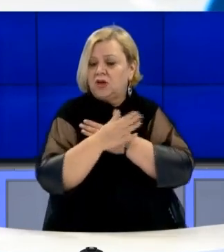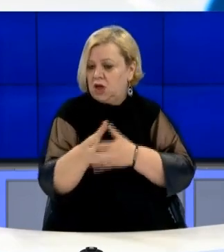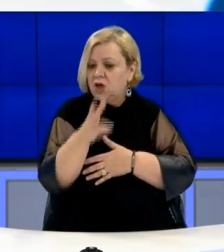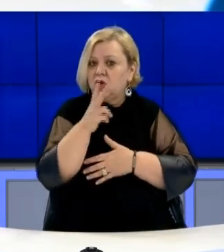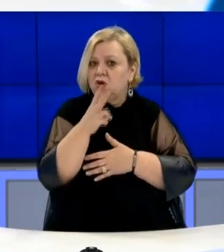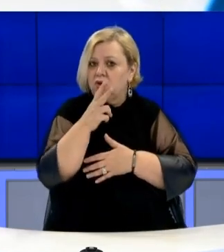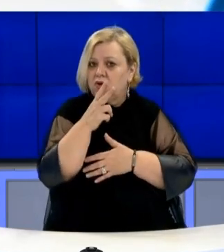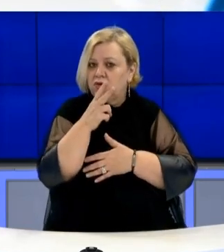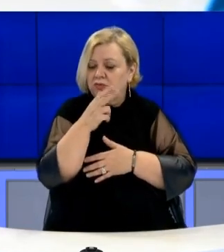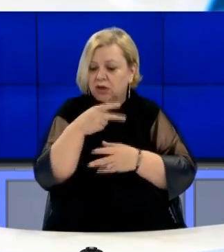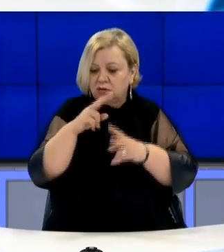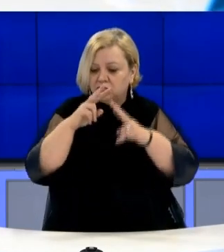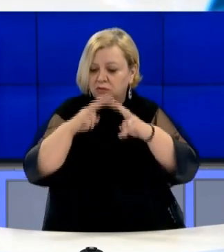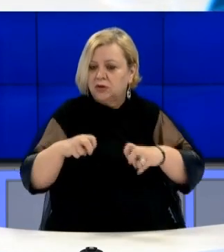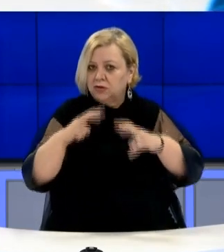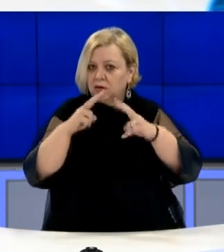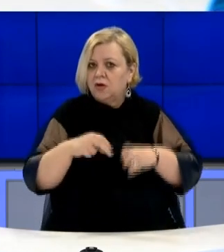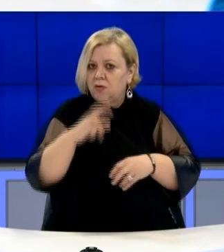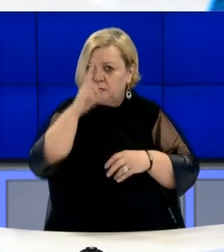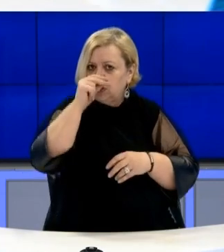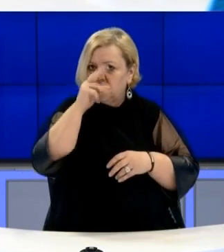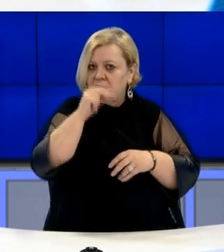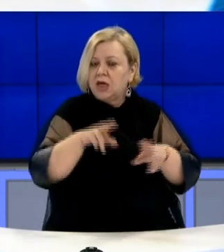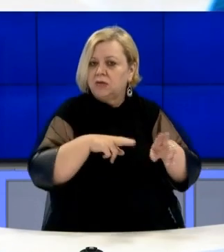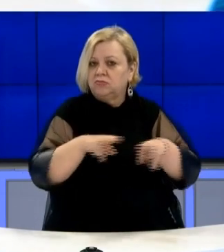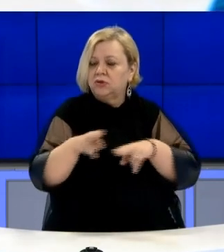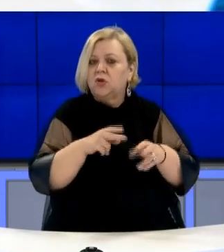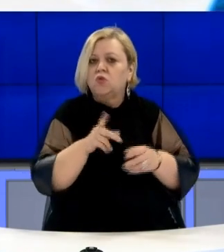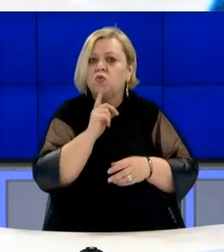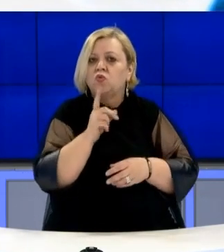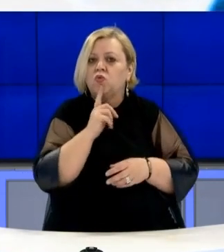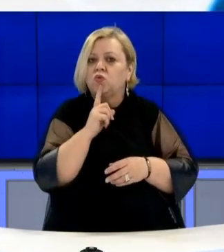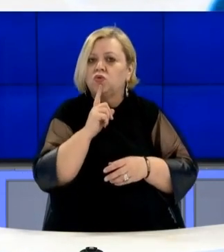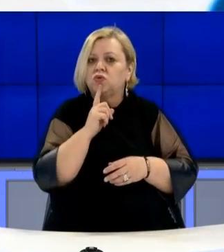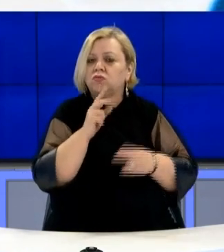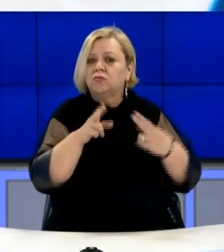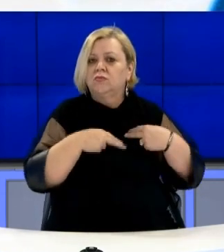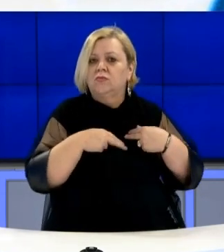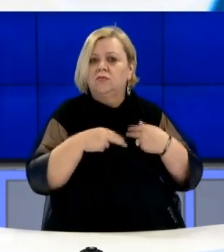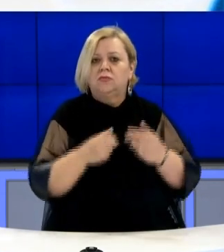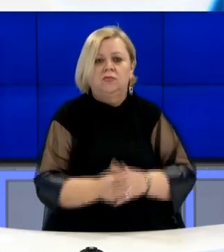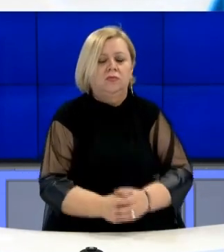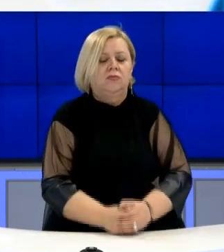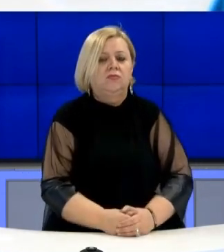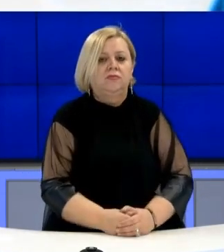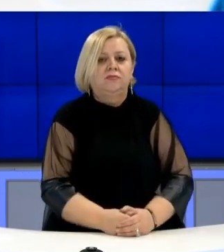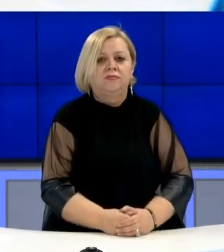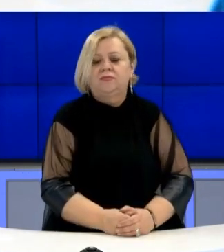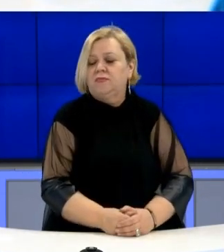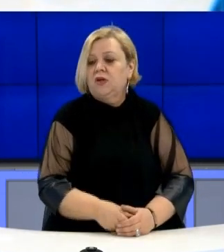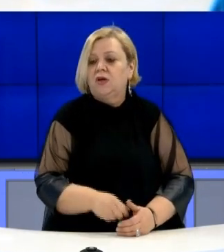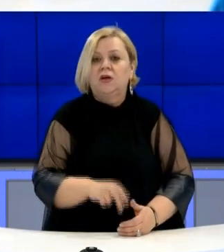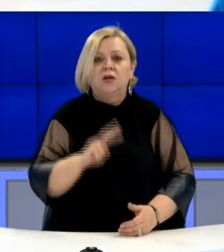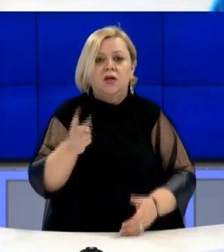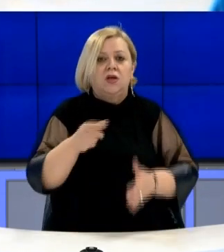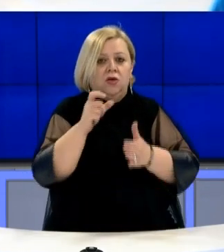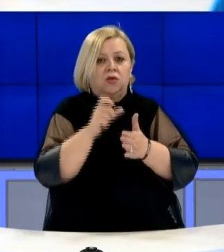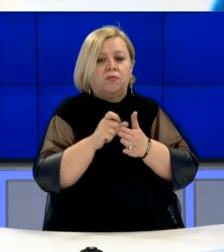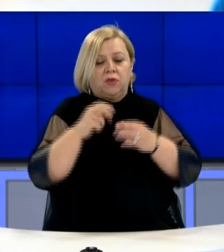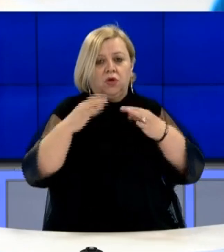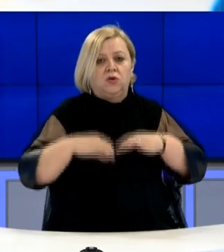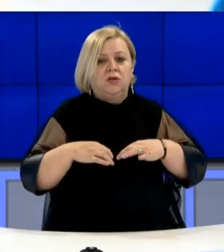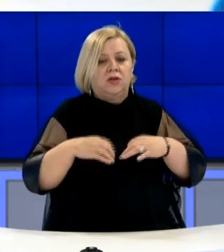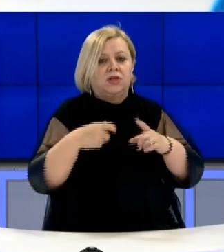kërkuar që të hetohen nga policia dhe prokuroria se kushtë qëndron prapatyre. Kur sekretaria këqëzës, Valdite